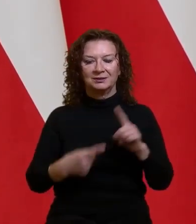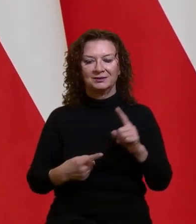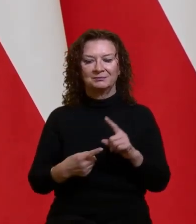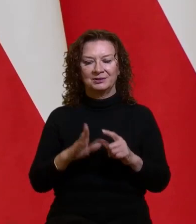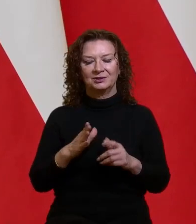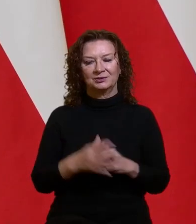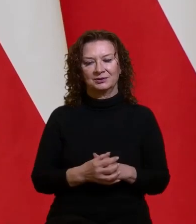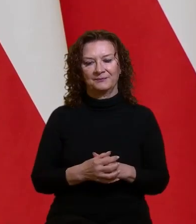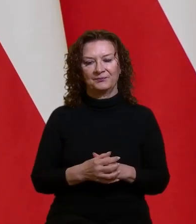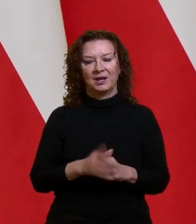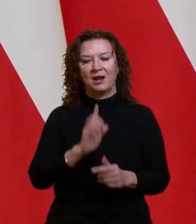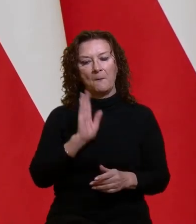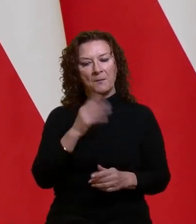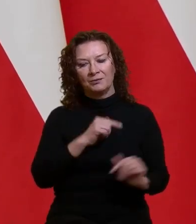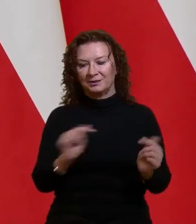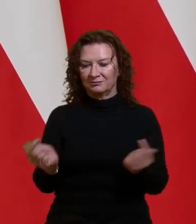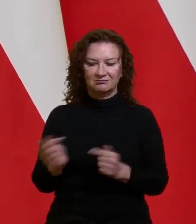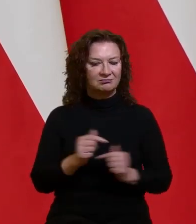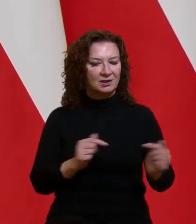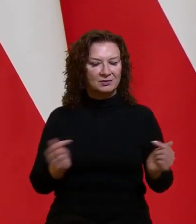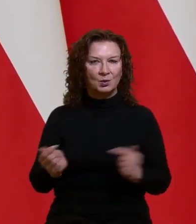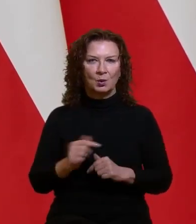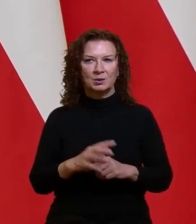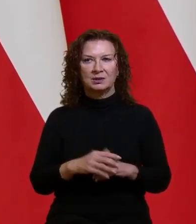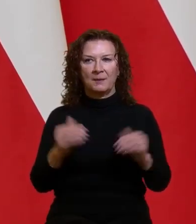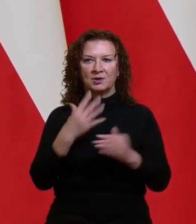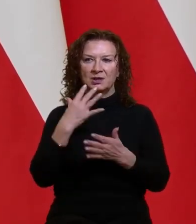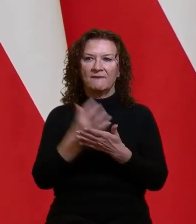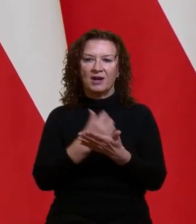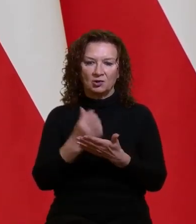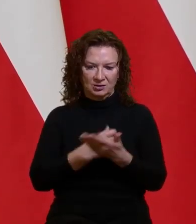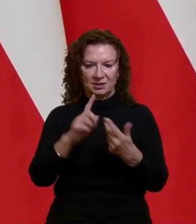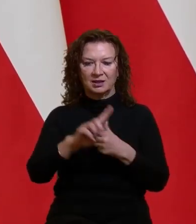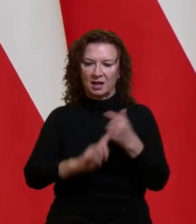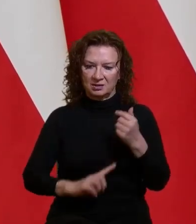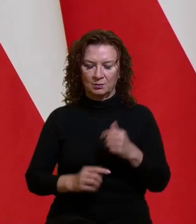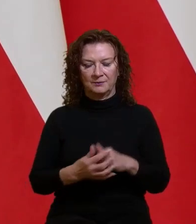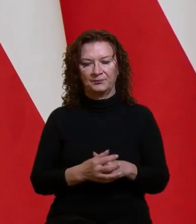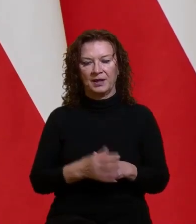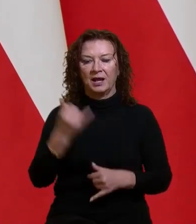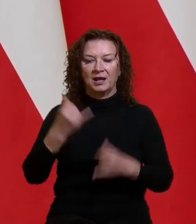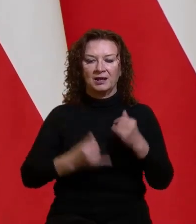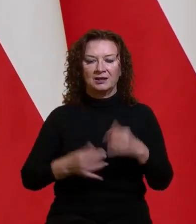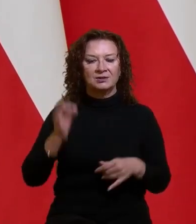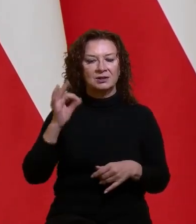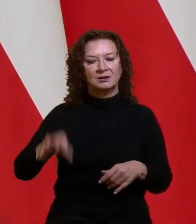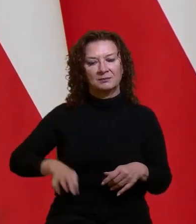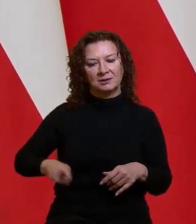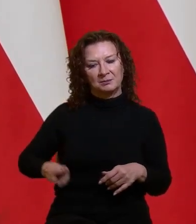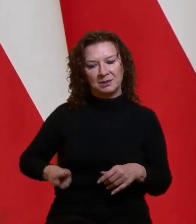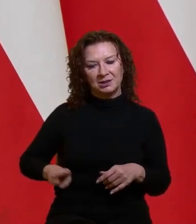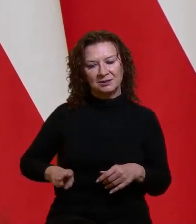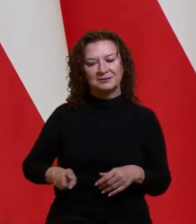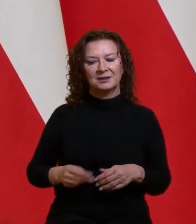będziecie Państwo rozmawiali. Będzie można te dane wykorzystać. Oczywiście, jeśli Pani Minister i Pani